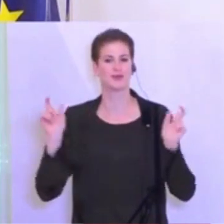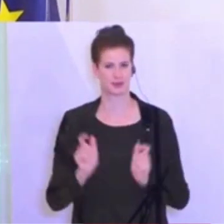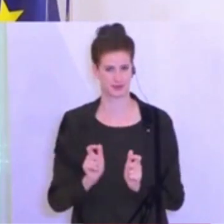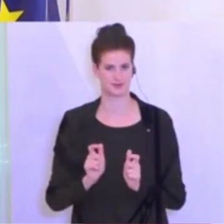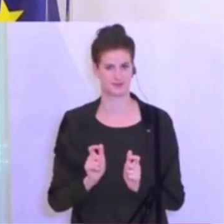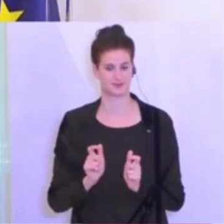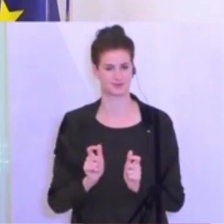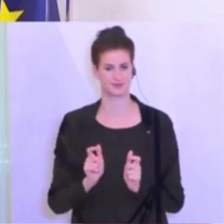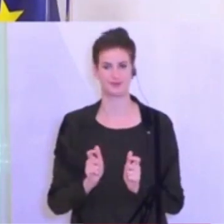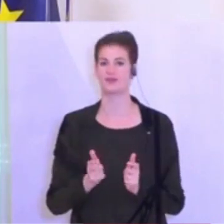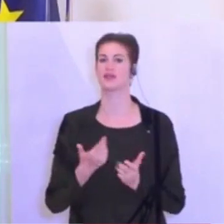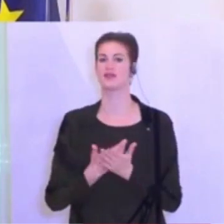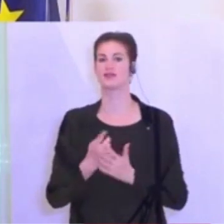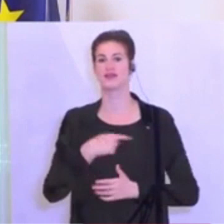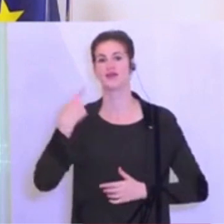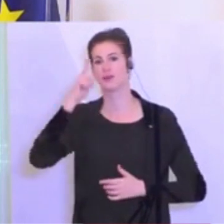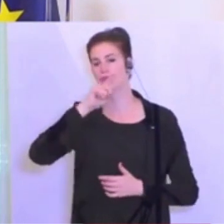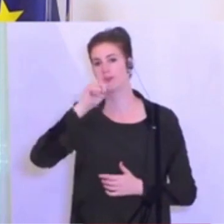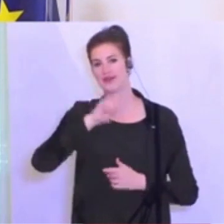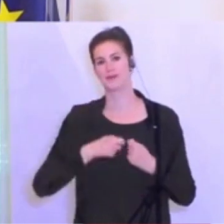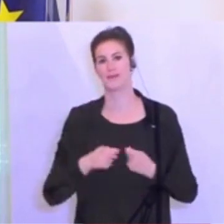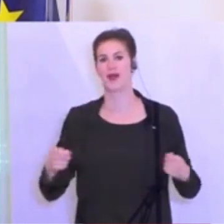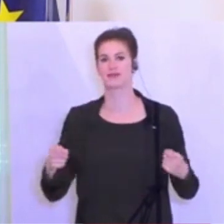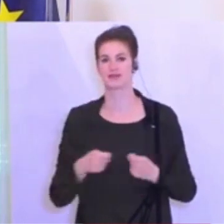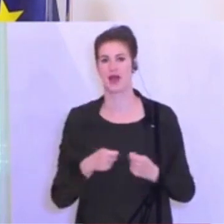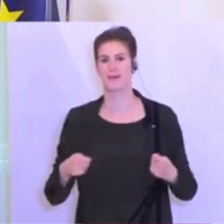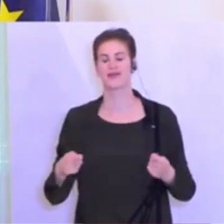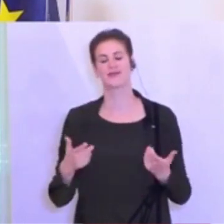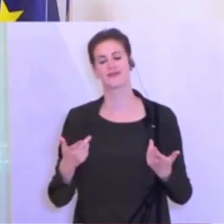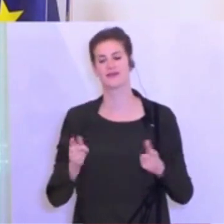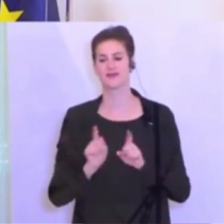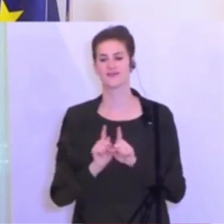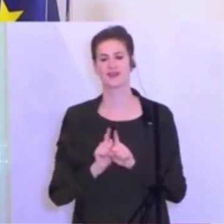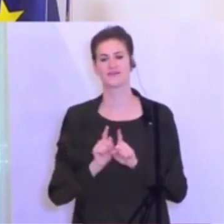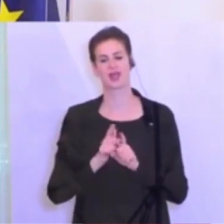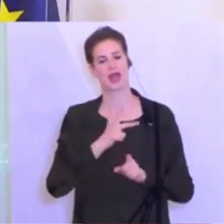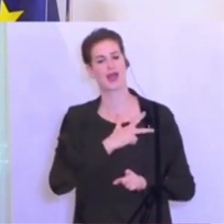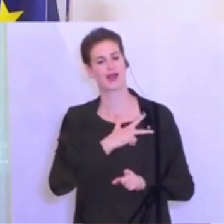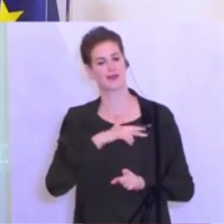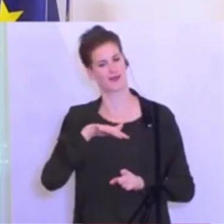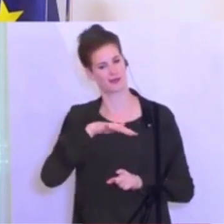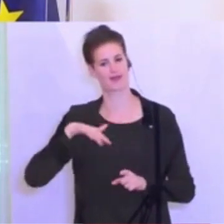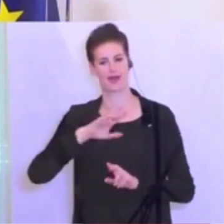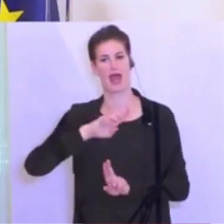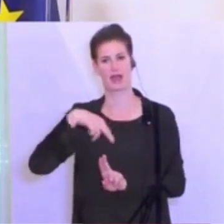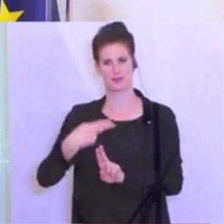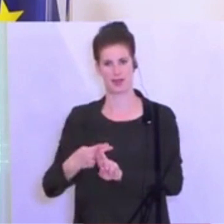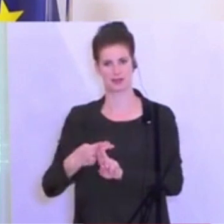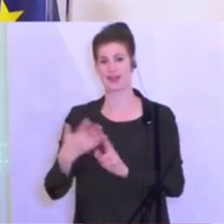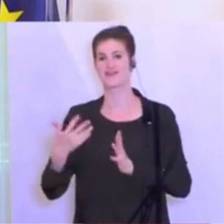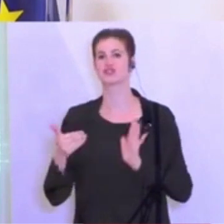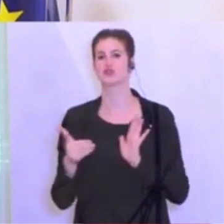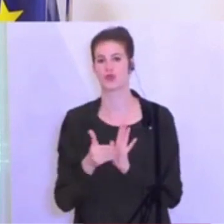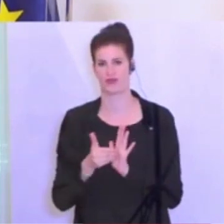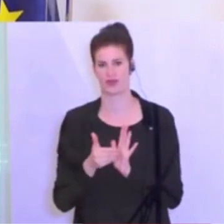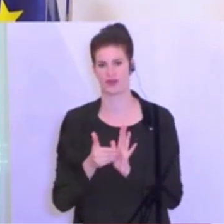Und wir versuchen, unsere Maßnahmen möglichst lebensnahe an das anzupassen, was notwendig ist, immer